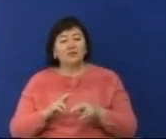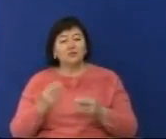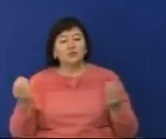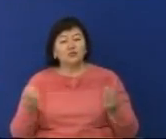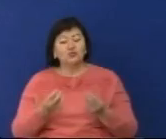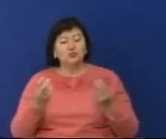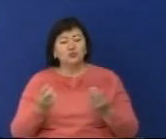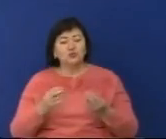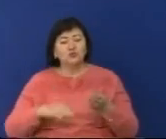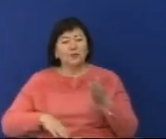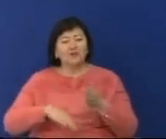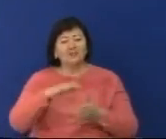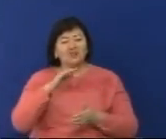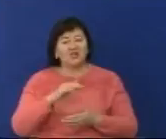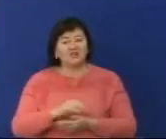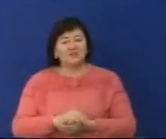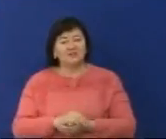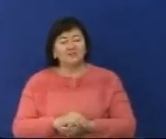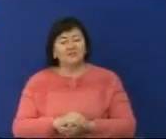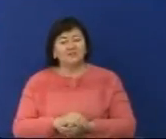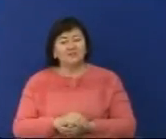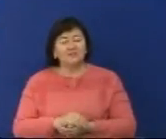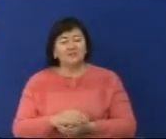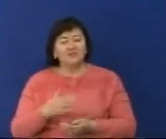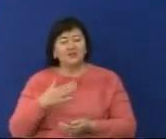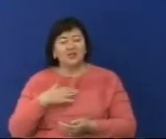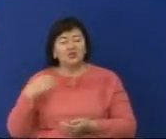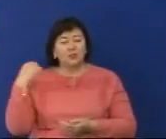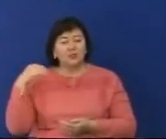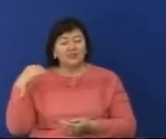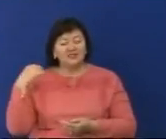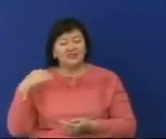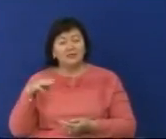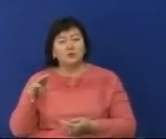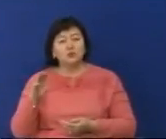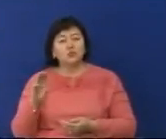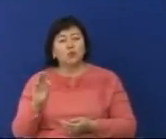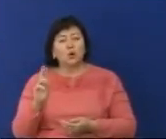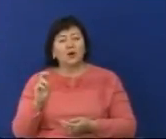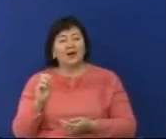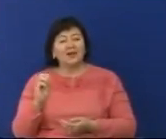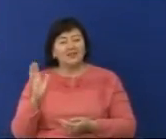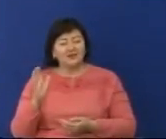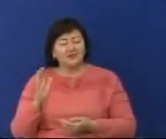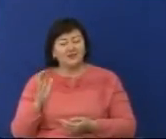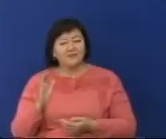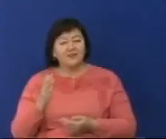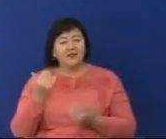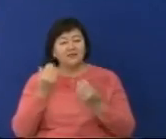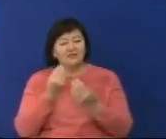қуантады дейді семейліктер. Еліміздің президенті Қасым Жобартуқаевтың қалқы жолдағын